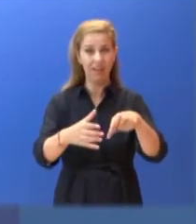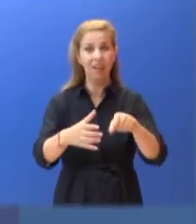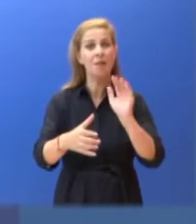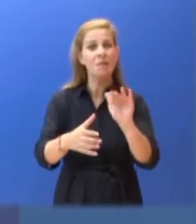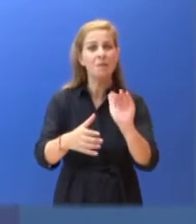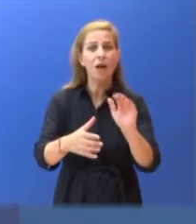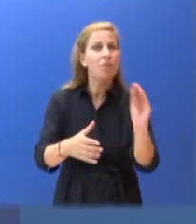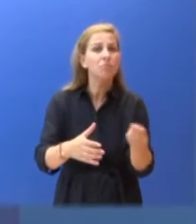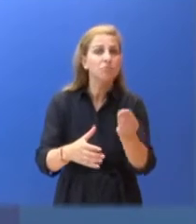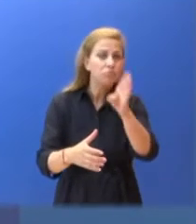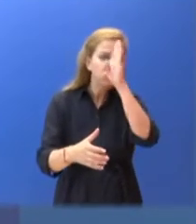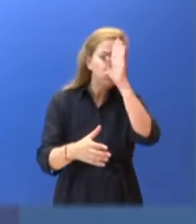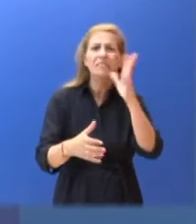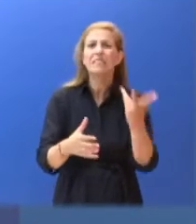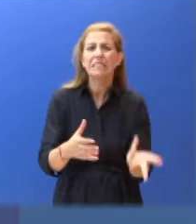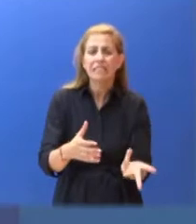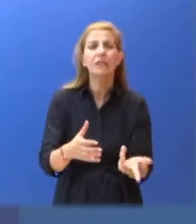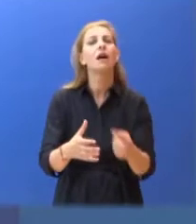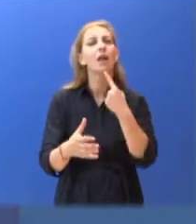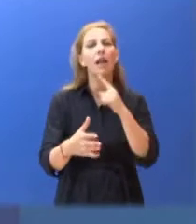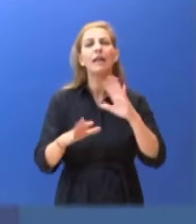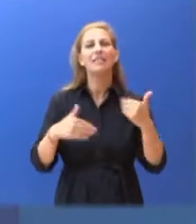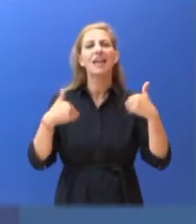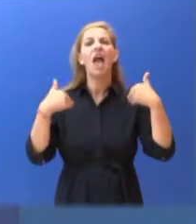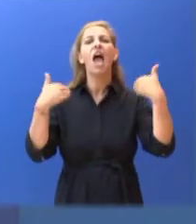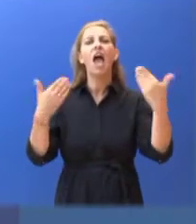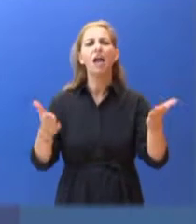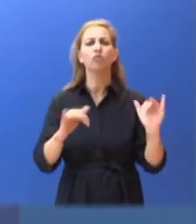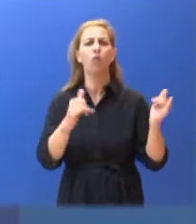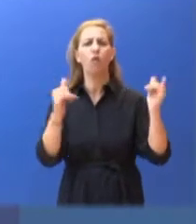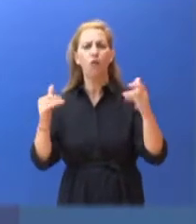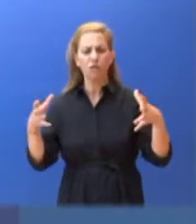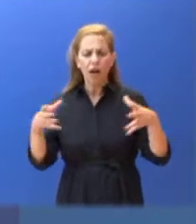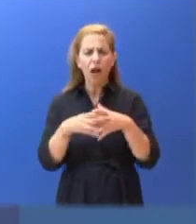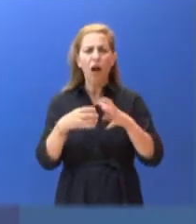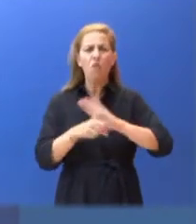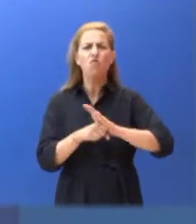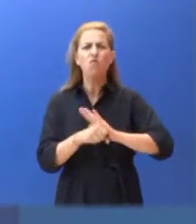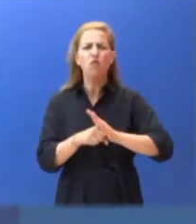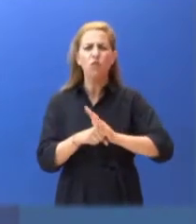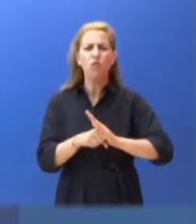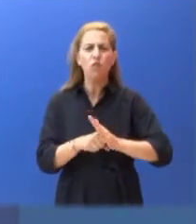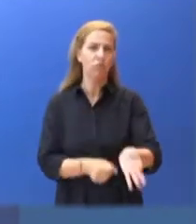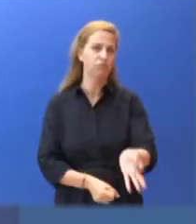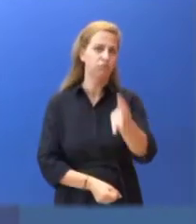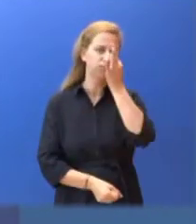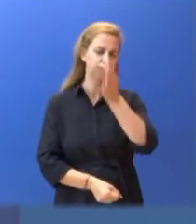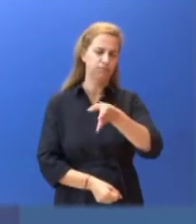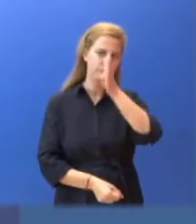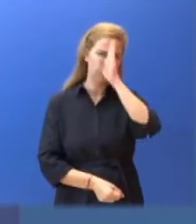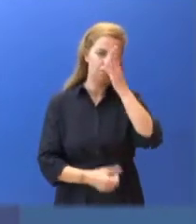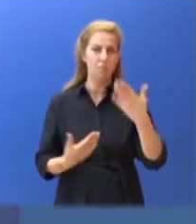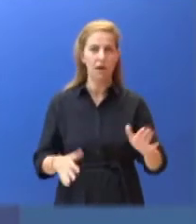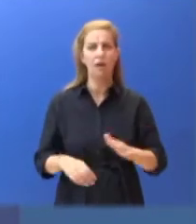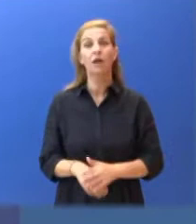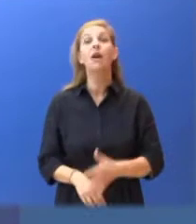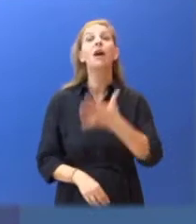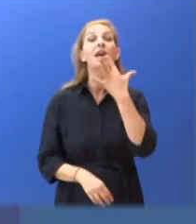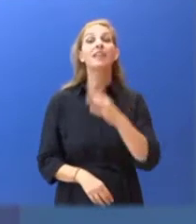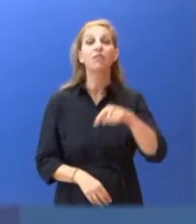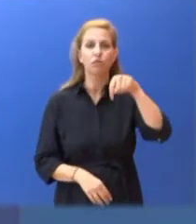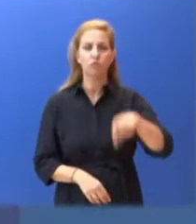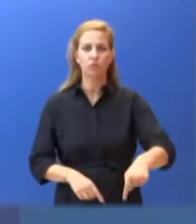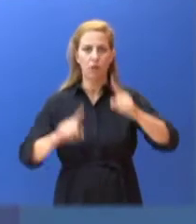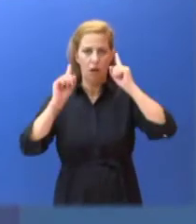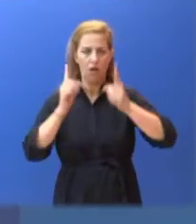τη συμμετοχή τους σε συνάθρηση σε εξωτερικό χώρο. Με αυτά τα δεδομένα αποφασίστηκαν και τίθενται σε εφαρμογή από